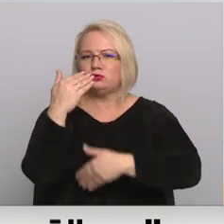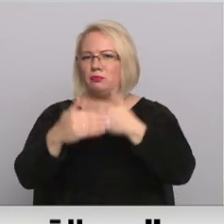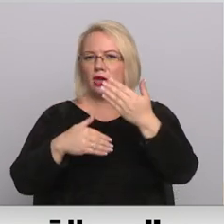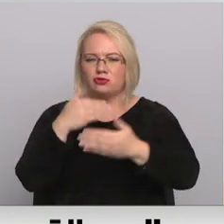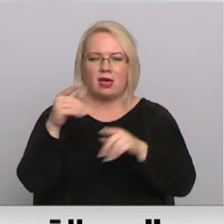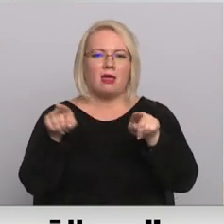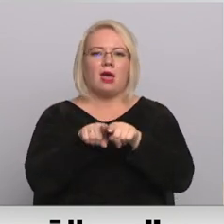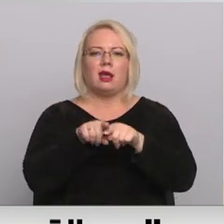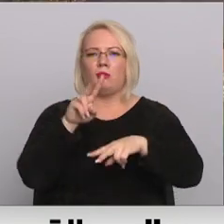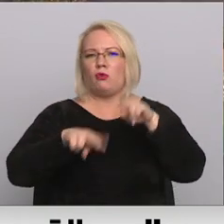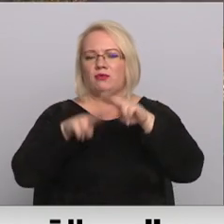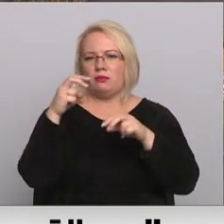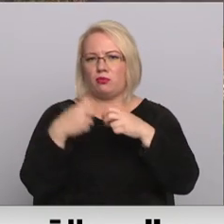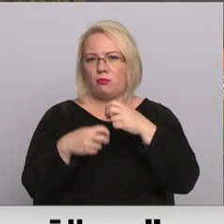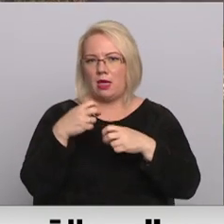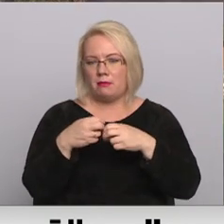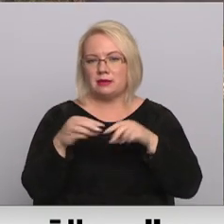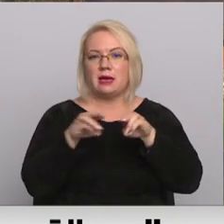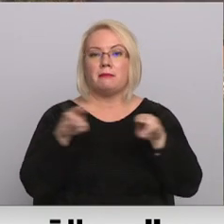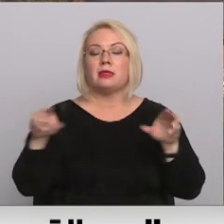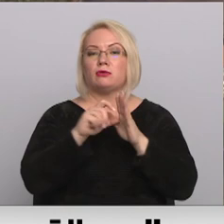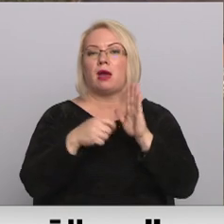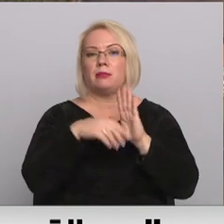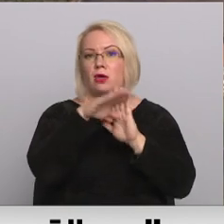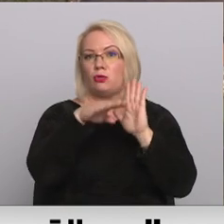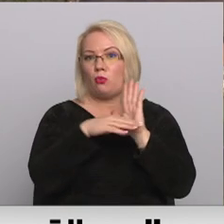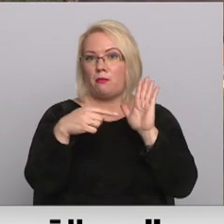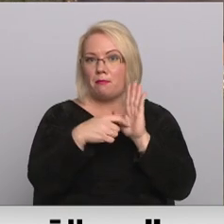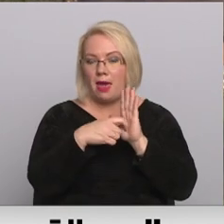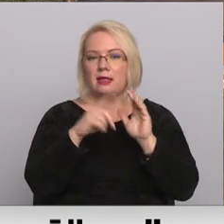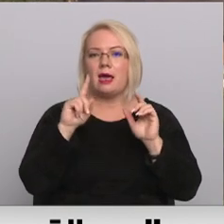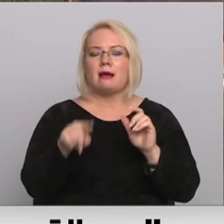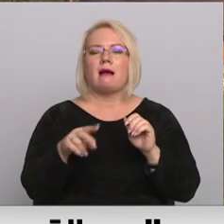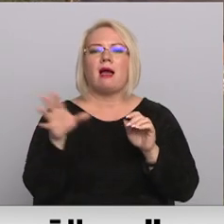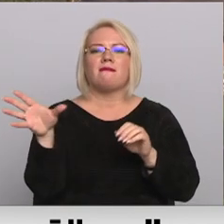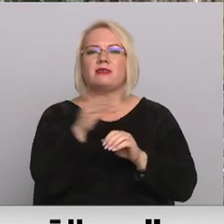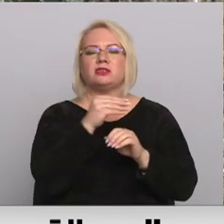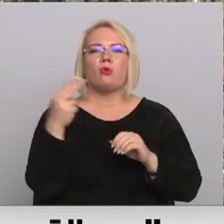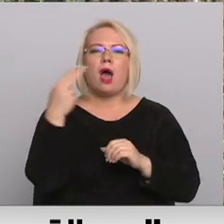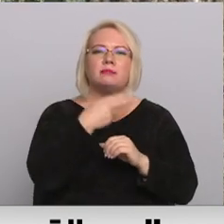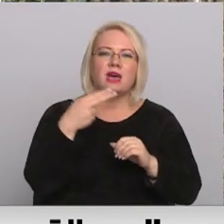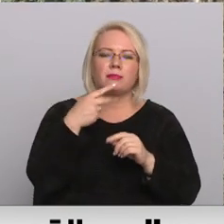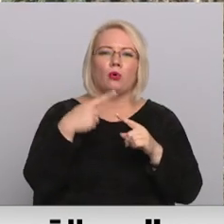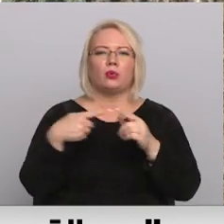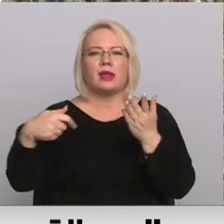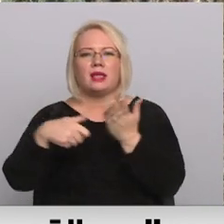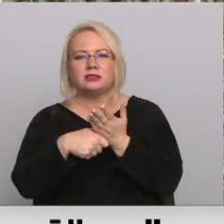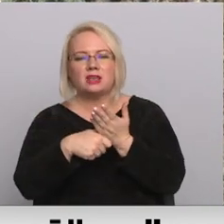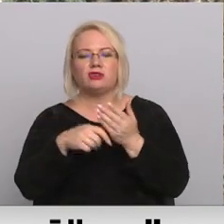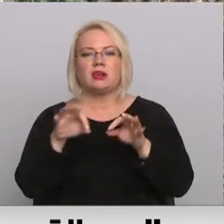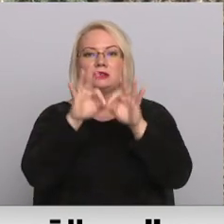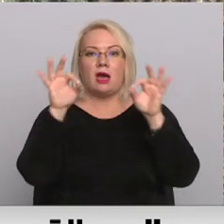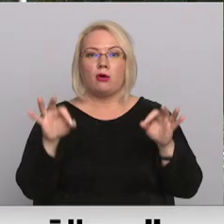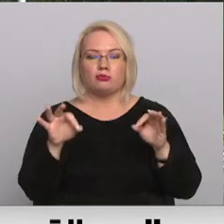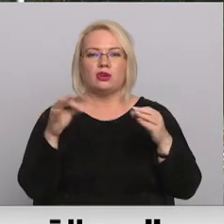diviem būniecību. Ministra kabnete noteikumi par decentralizēto kanalizācijas apsaimniekošanu un reģistrēšanu, kas stājušies